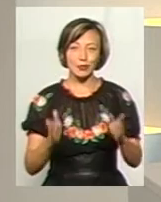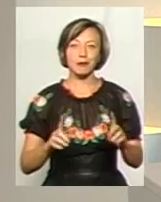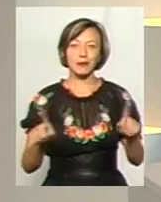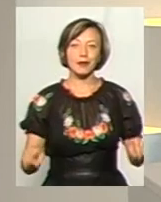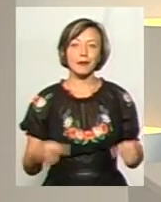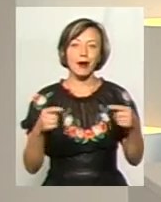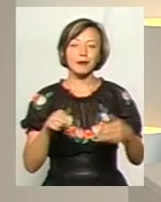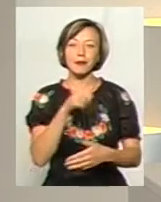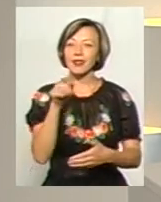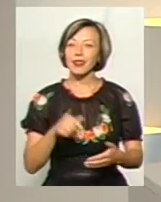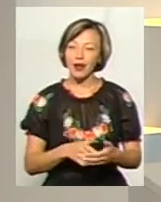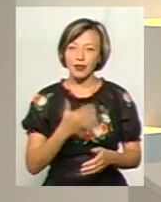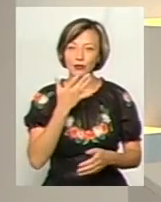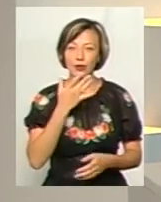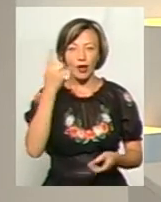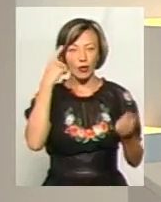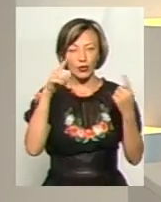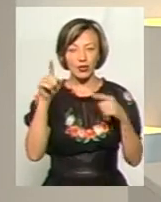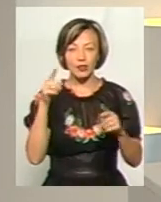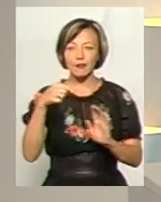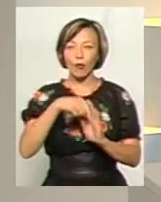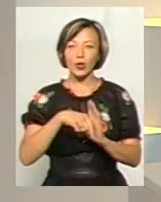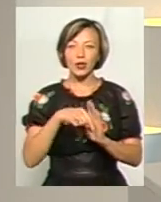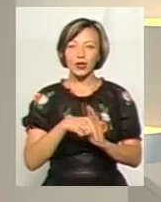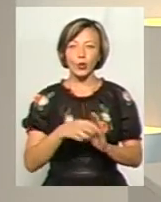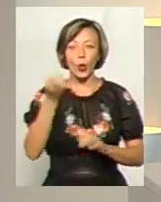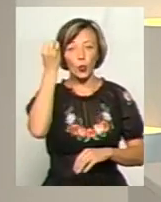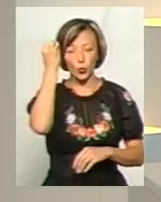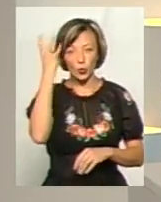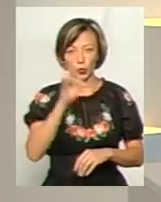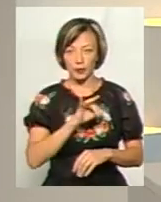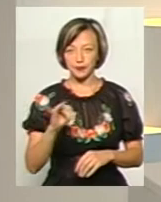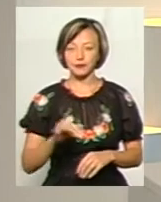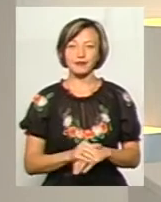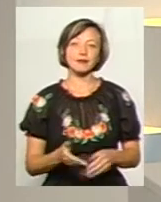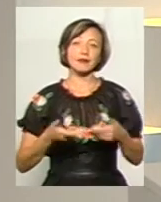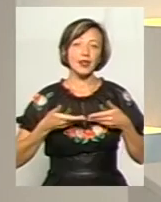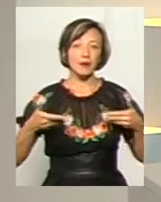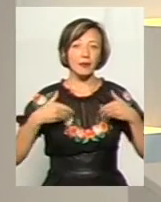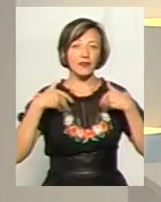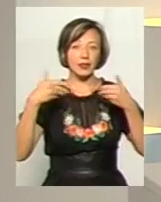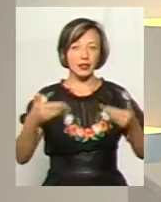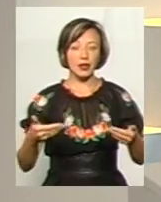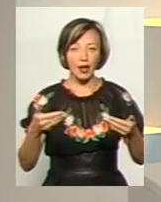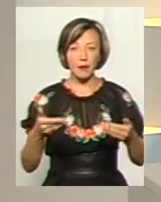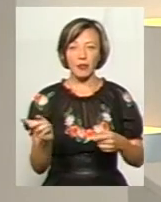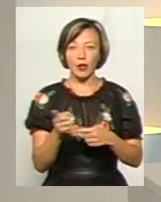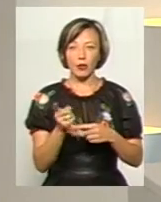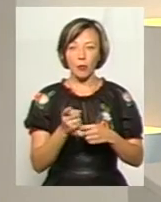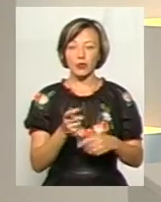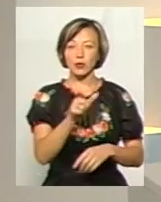питання національної ідеї в контексті культури. Отож, ми вітаємо тернопільського глядача і